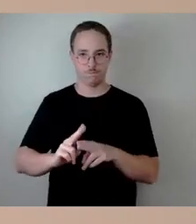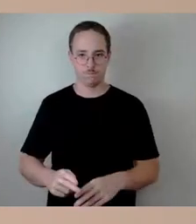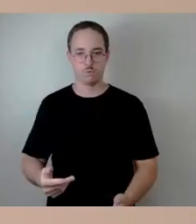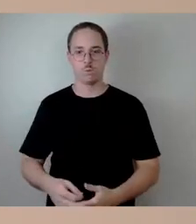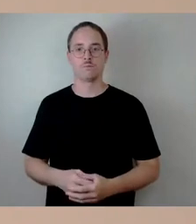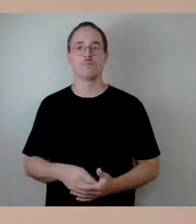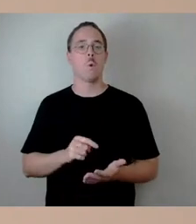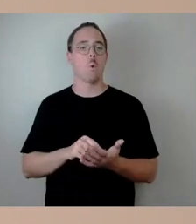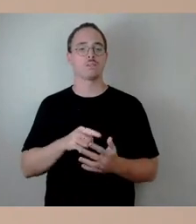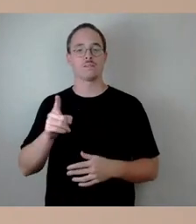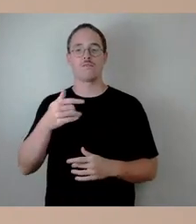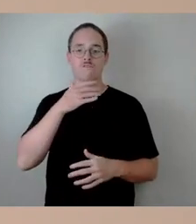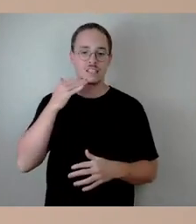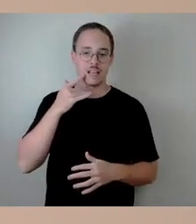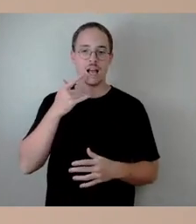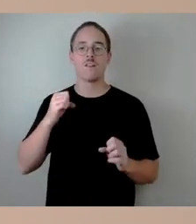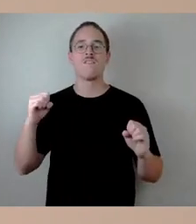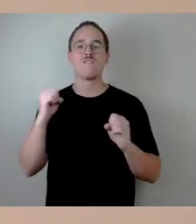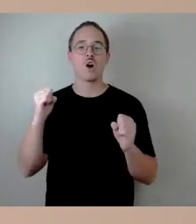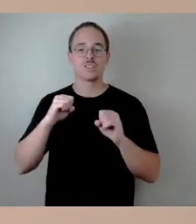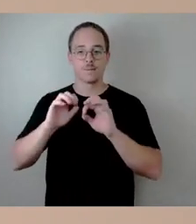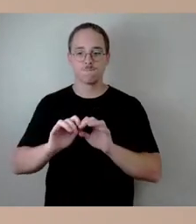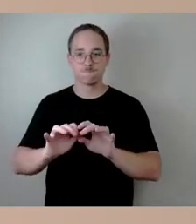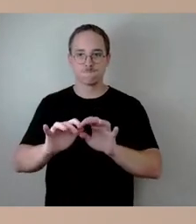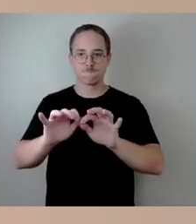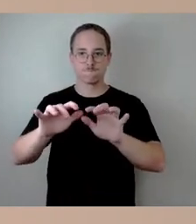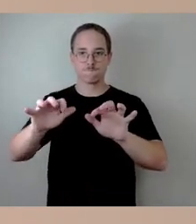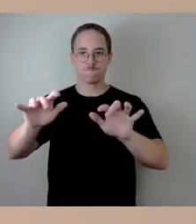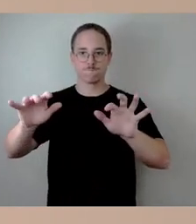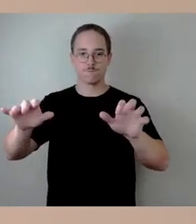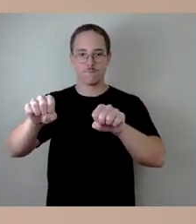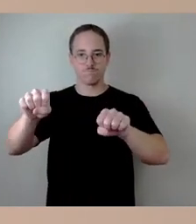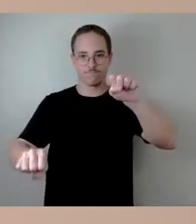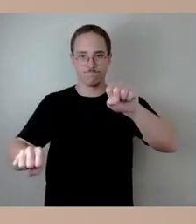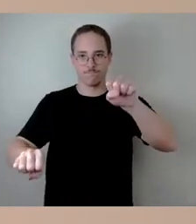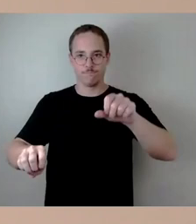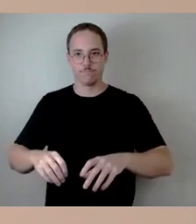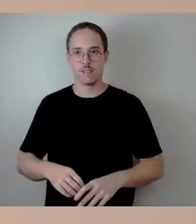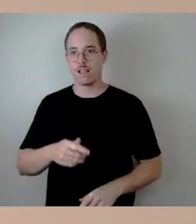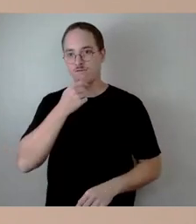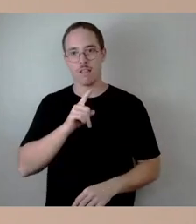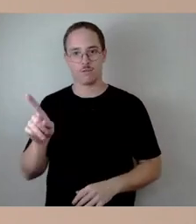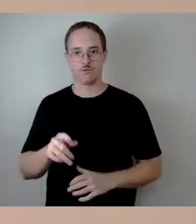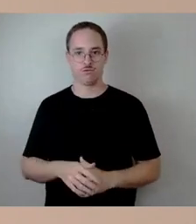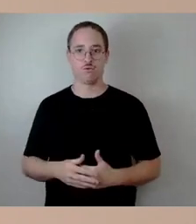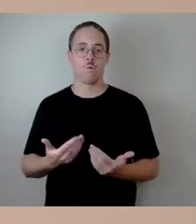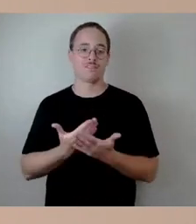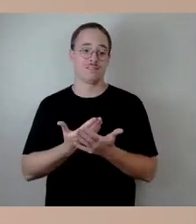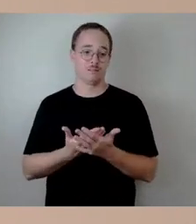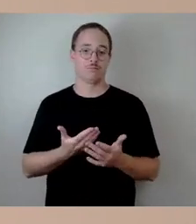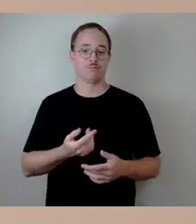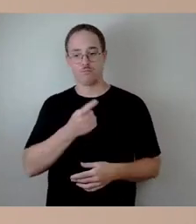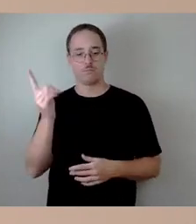und Frost zu vermeiden. Deshalb hat eben auch nach dem Beschluss des Finanzausschusses unverzüglich eine